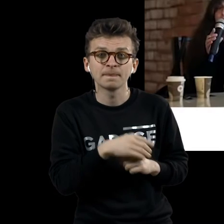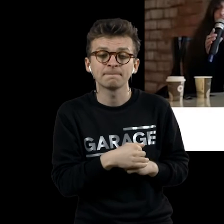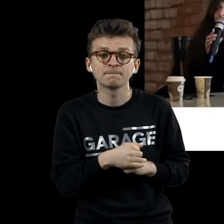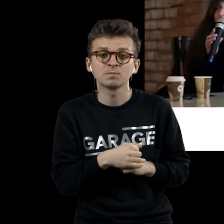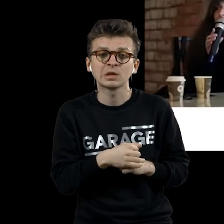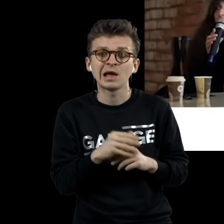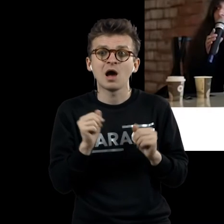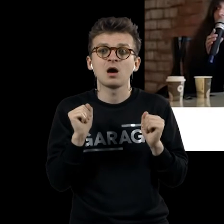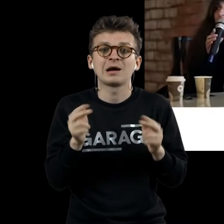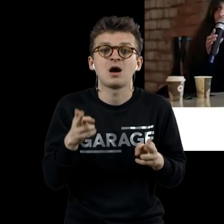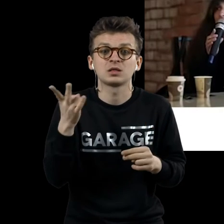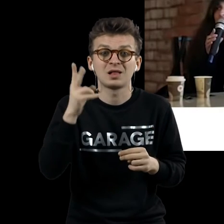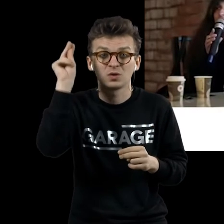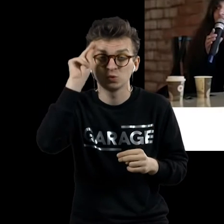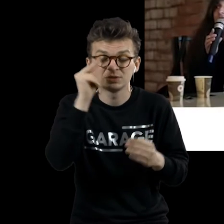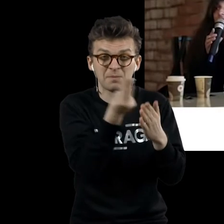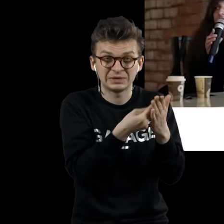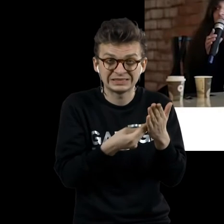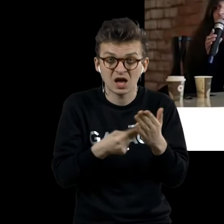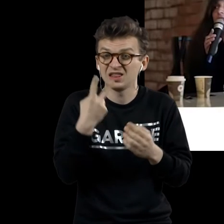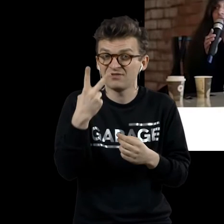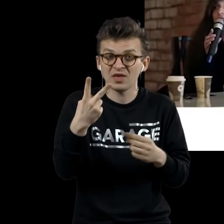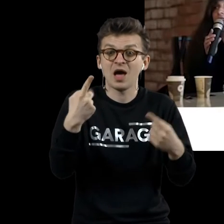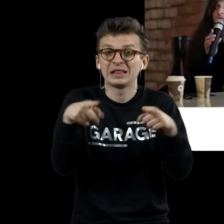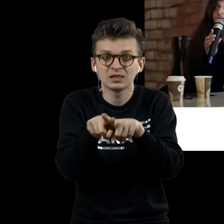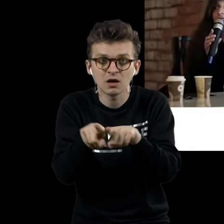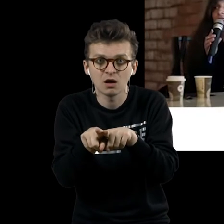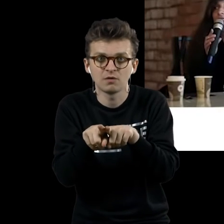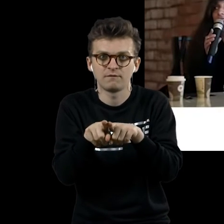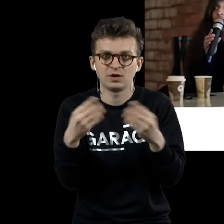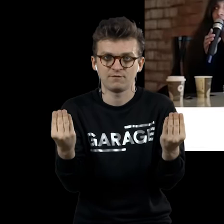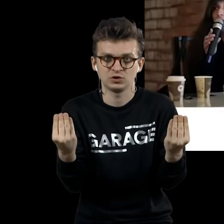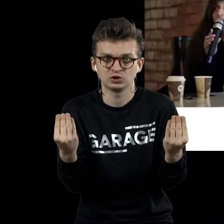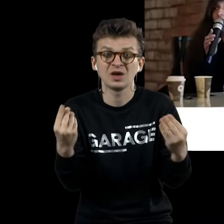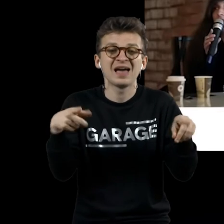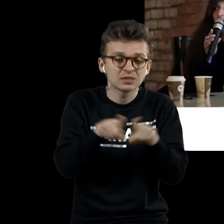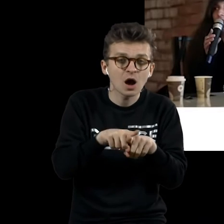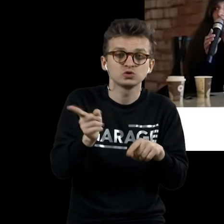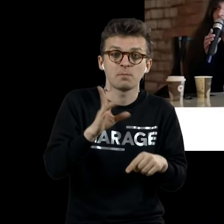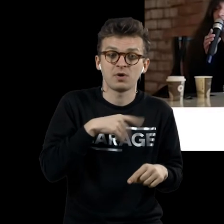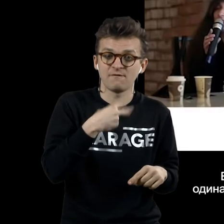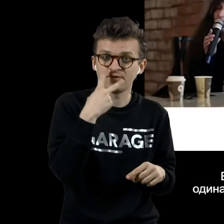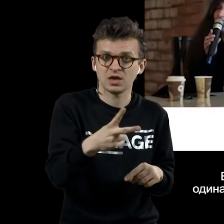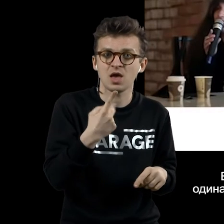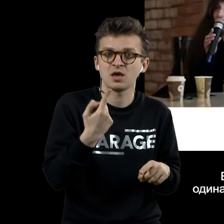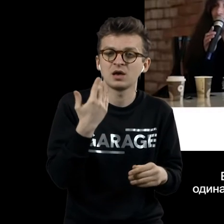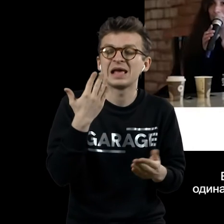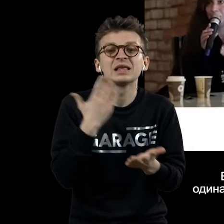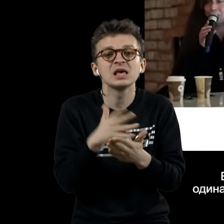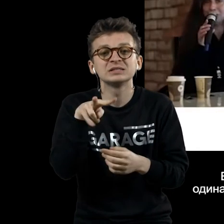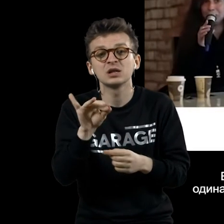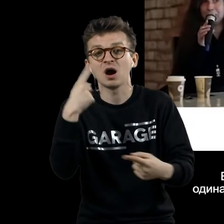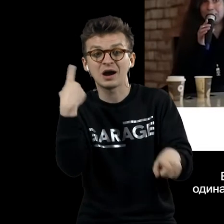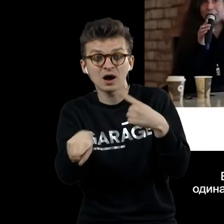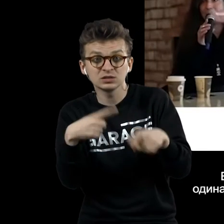как надо научиться писать две одинаковые вещи, так, чтобы было видно, что есть ли разница